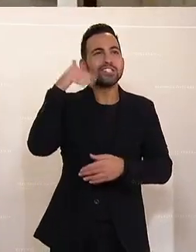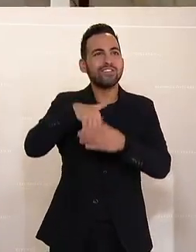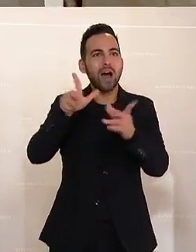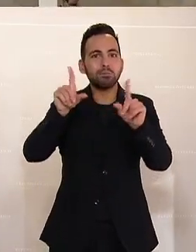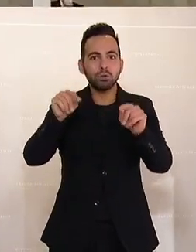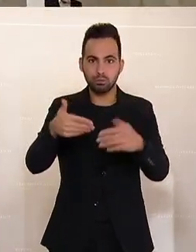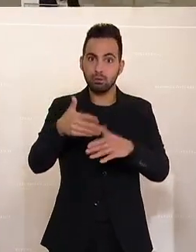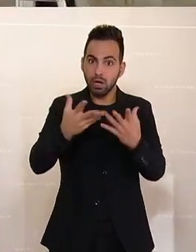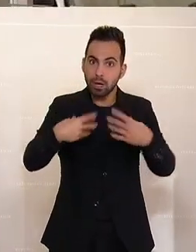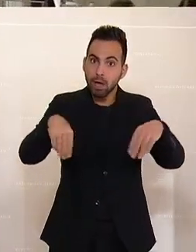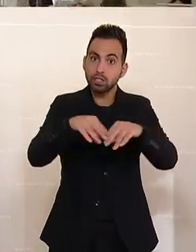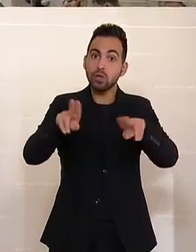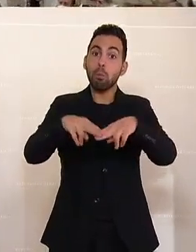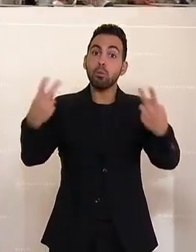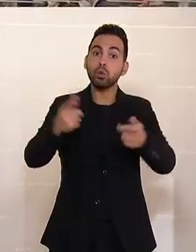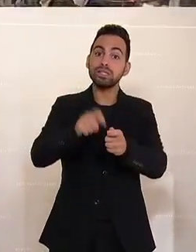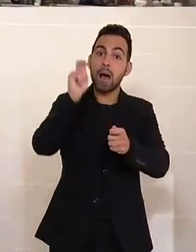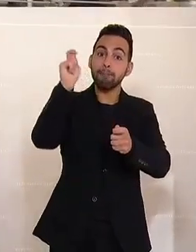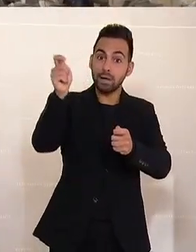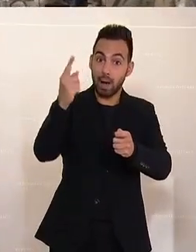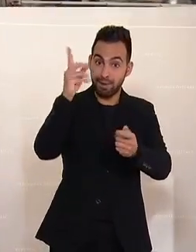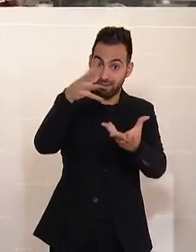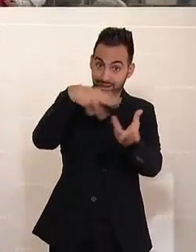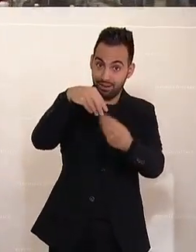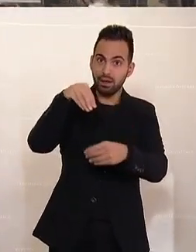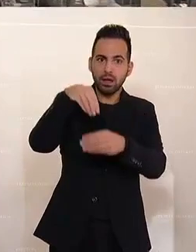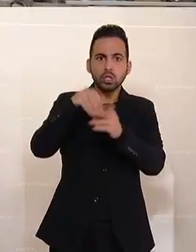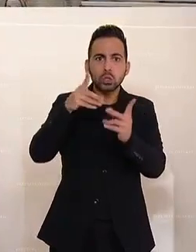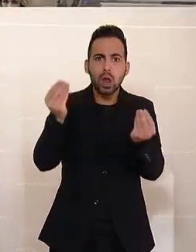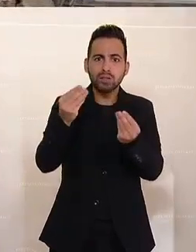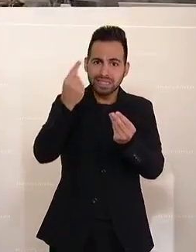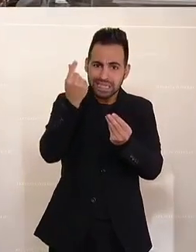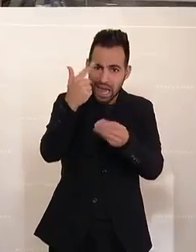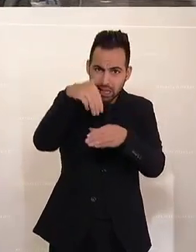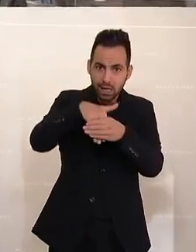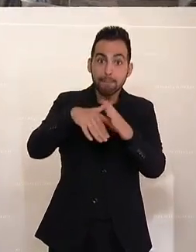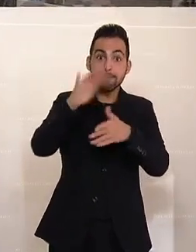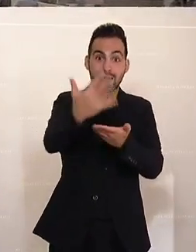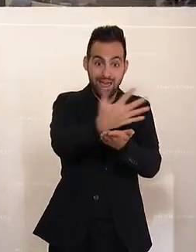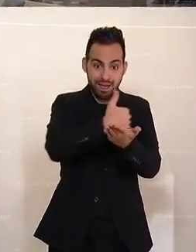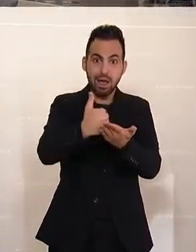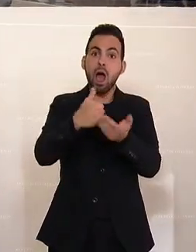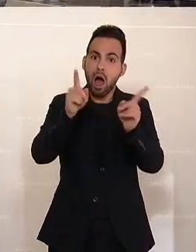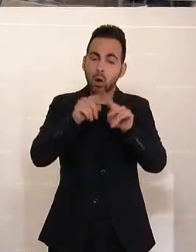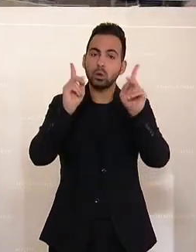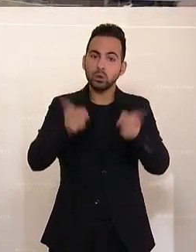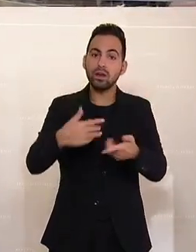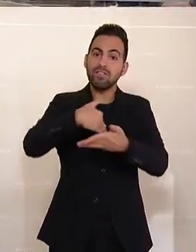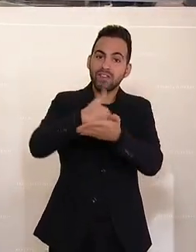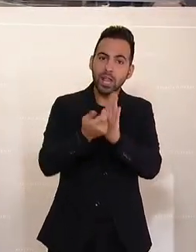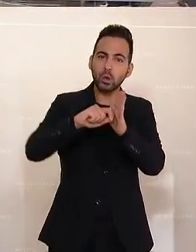als gemeinschaftliche Bundesabgabe zu sehen sind, dass zumindest dieses Geld, was hier mehr hereinkommt, auch wieder über den